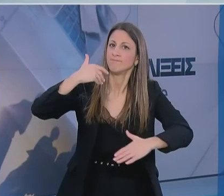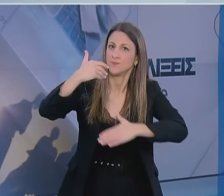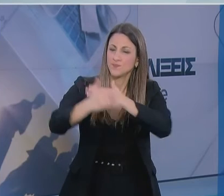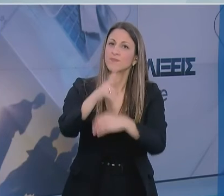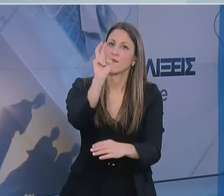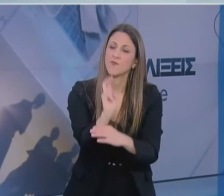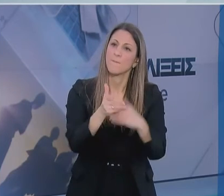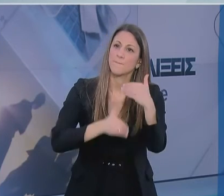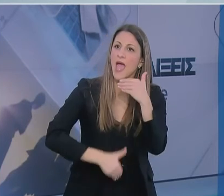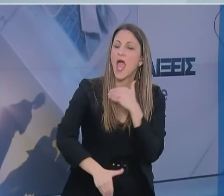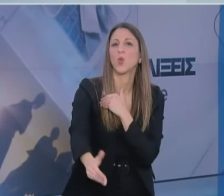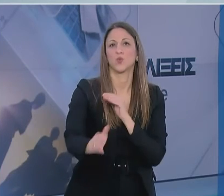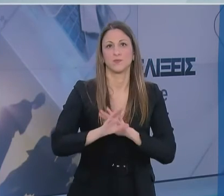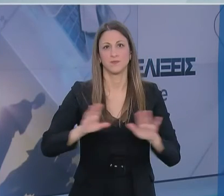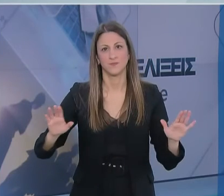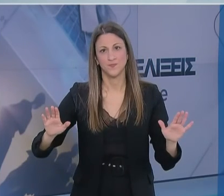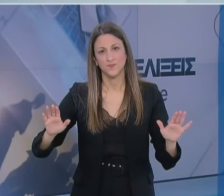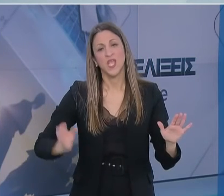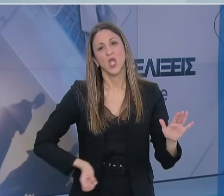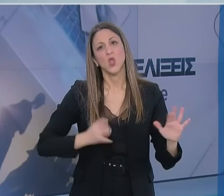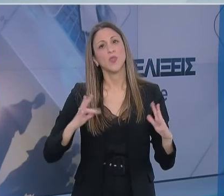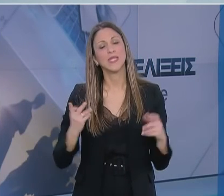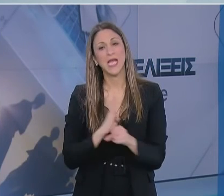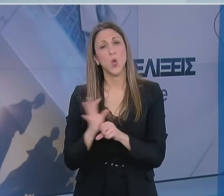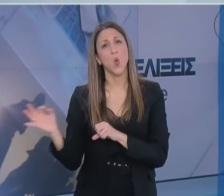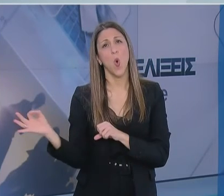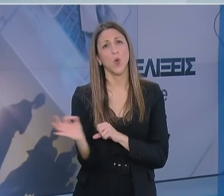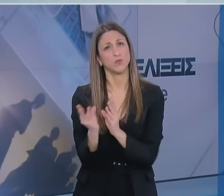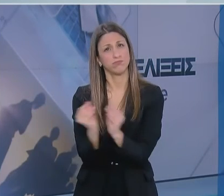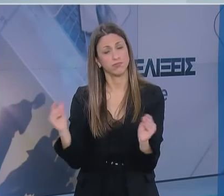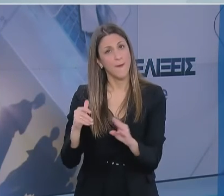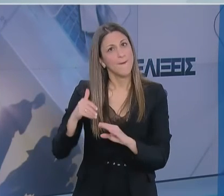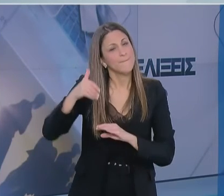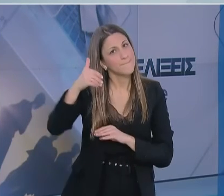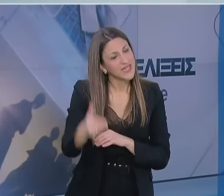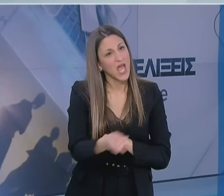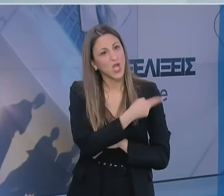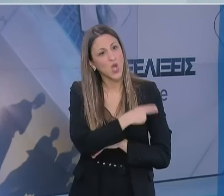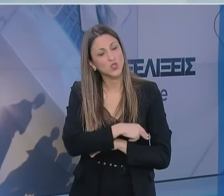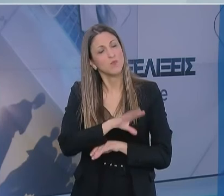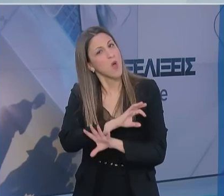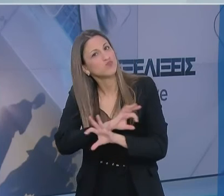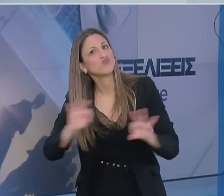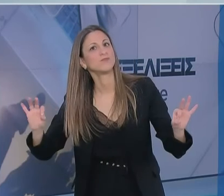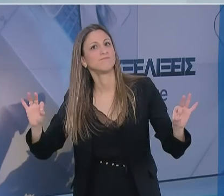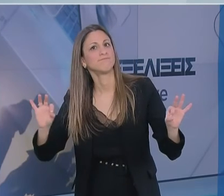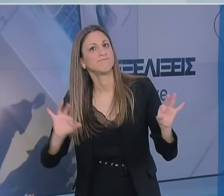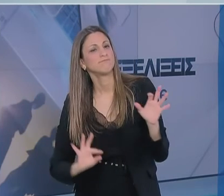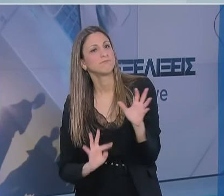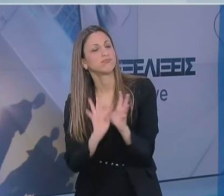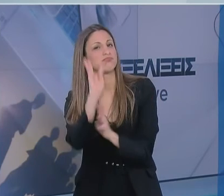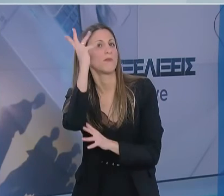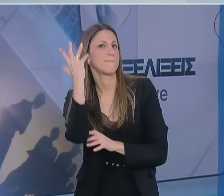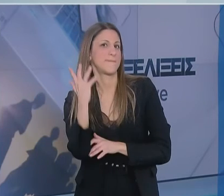είμαι βέβαιος ότι μετά την κρίση θα έχουμε ένα πιο αποτελεσματικό, πιο αποδοτικό, πιο σύγχρονο σύστημα